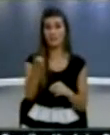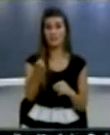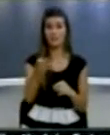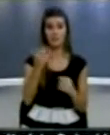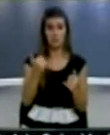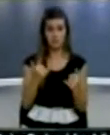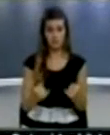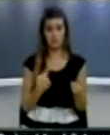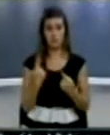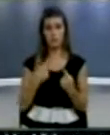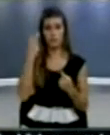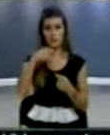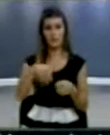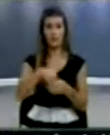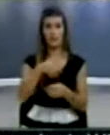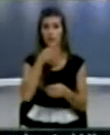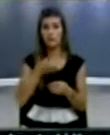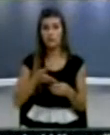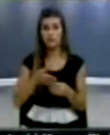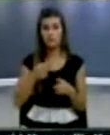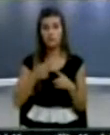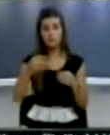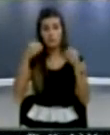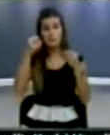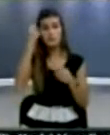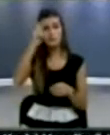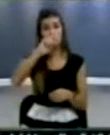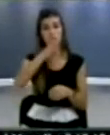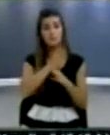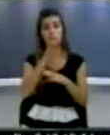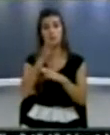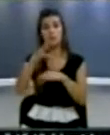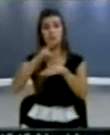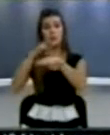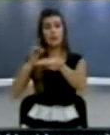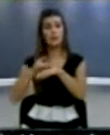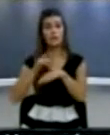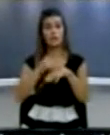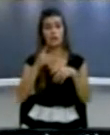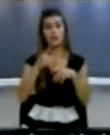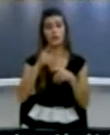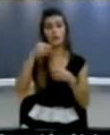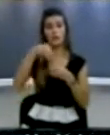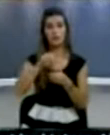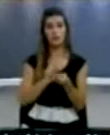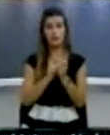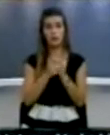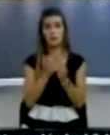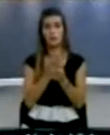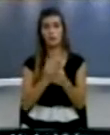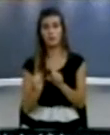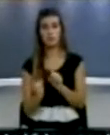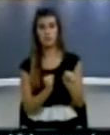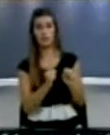qështje për para për të avotuar dhe gjenë lejloj justifikimish procedurale Që rezoluta mos muherë në votim në